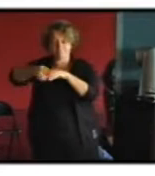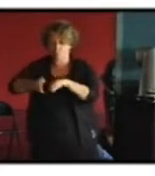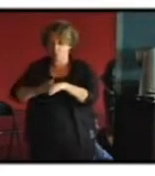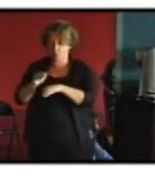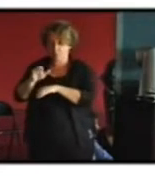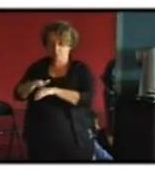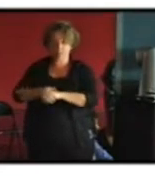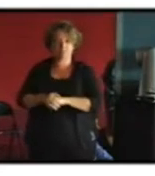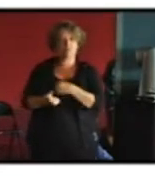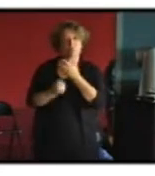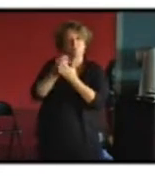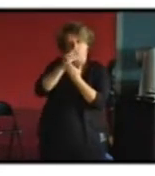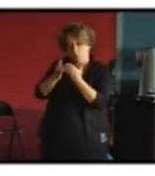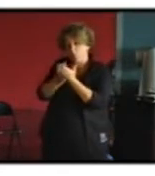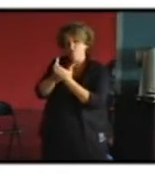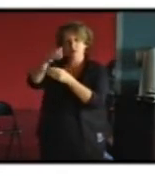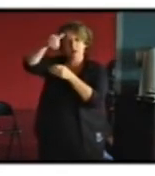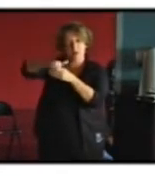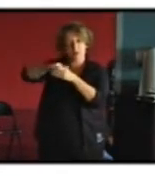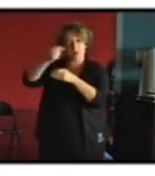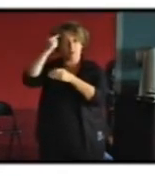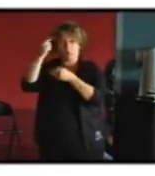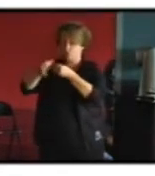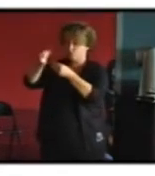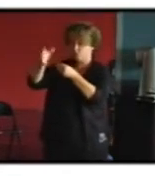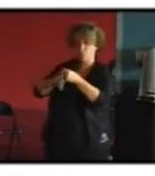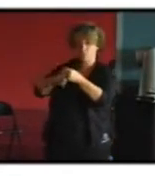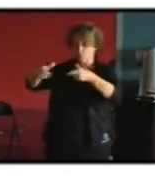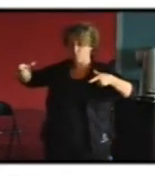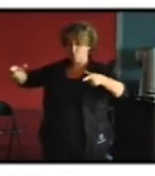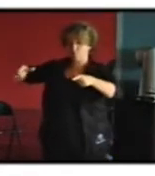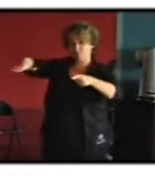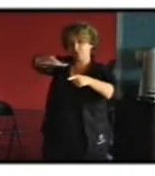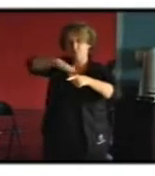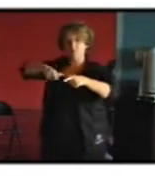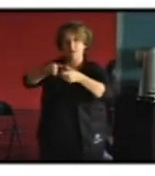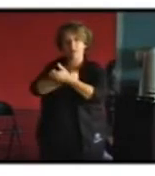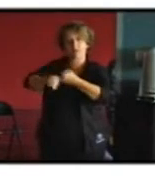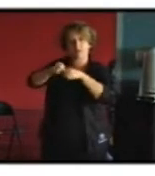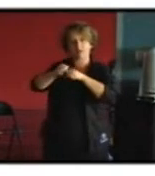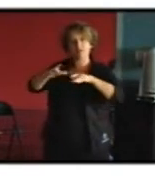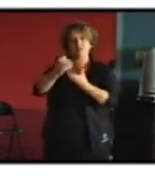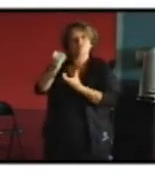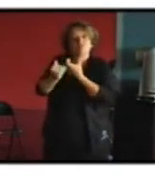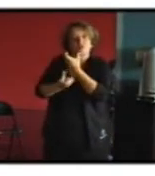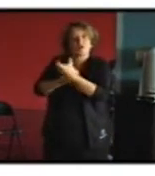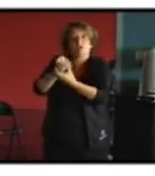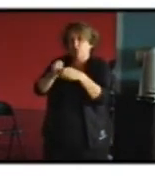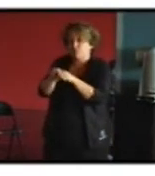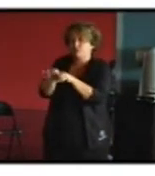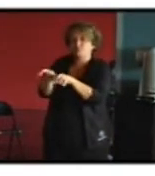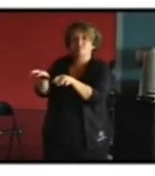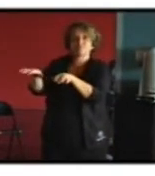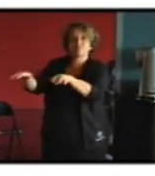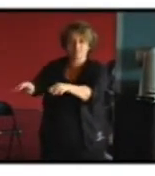souvent se développent des chaufferies des réseaux de chaleur et donc l'idée qu'on essaye de développer avec l'agence locale de l'énergie